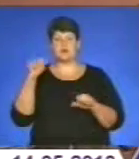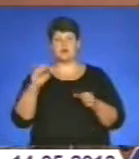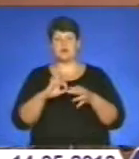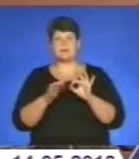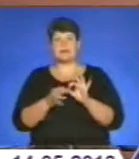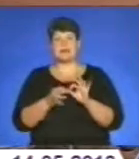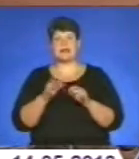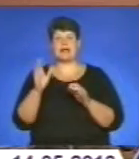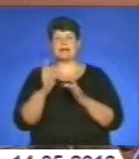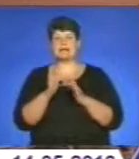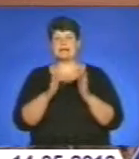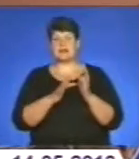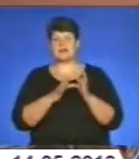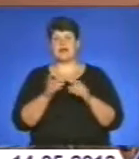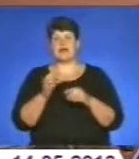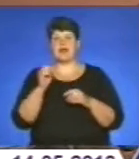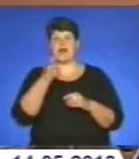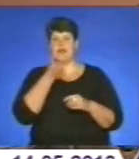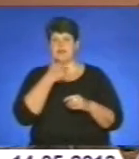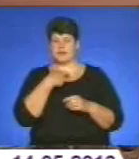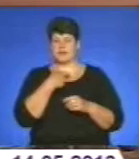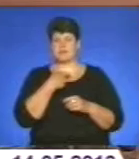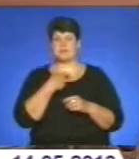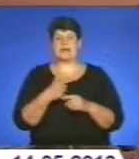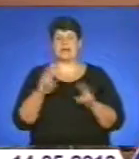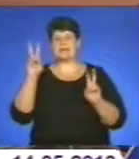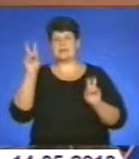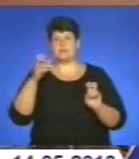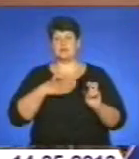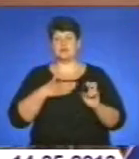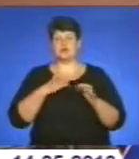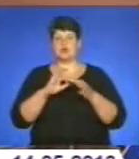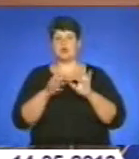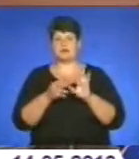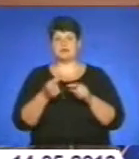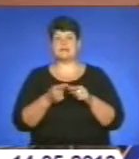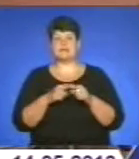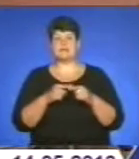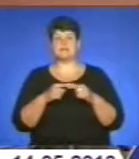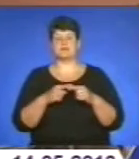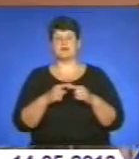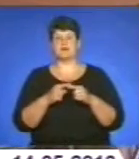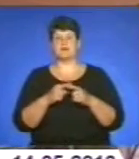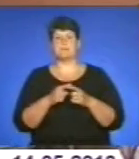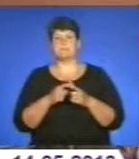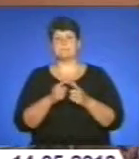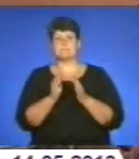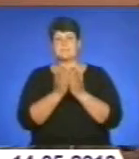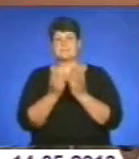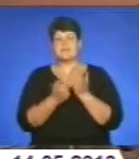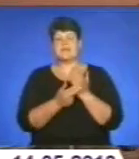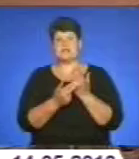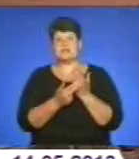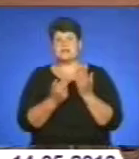християнської етики. Тема нашої олімпіади – це «Юні знавці Біблії», де ми писали журналістське